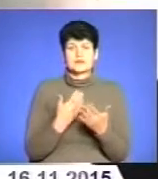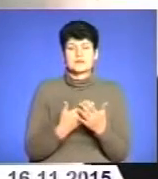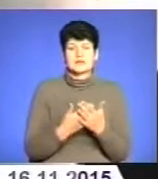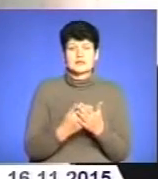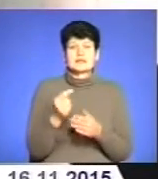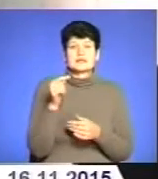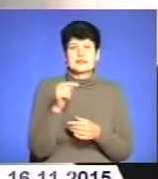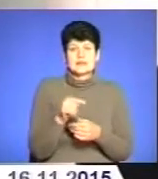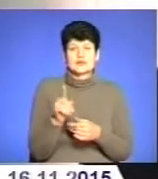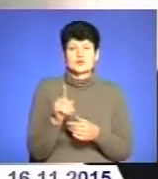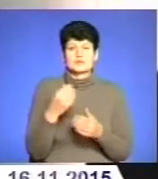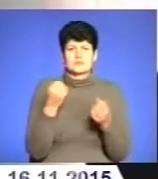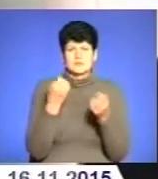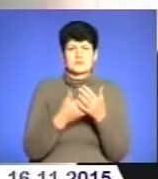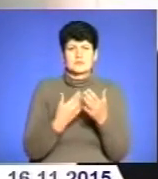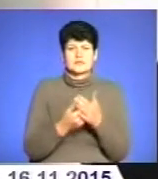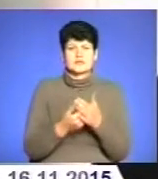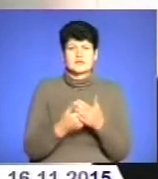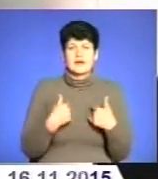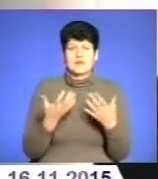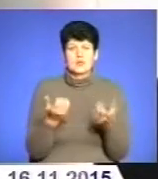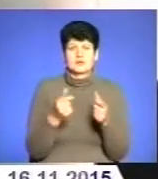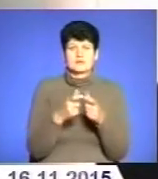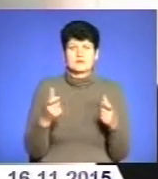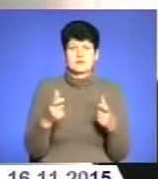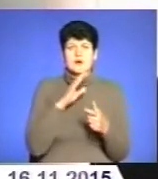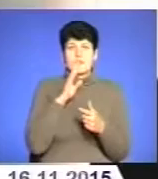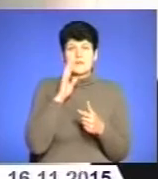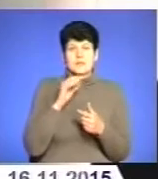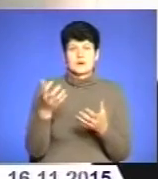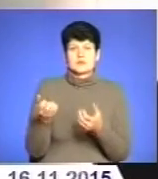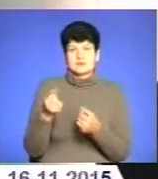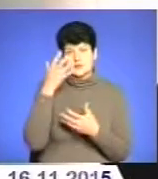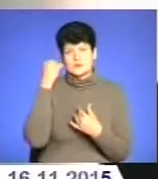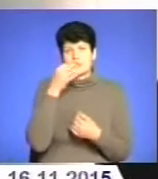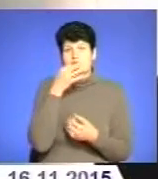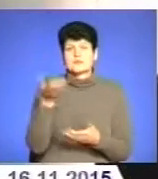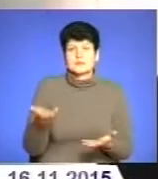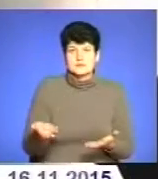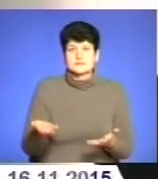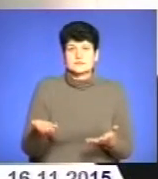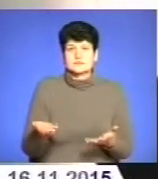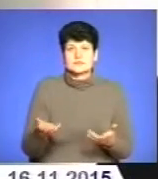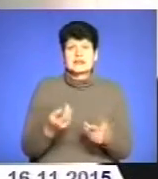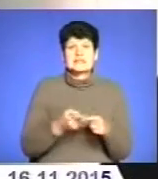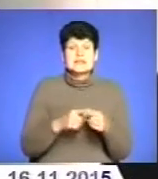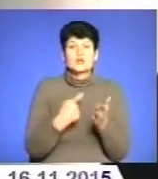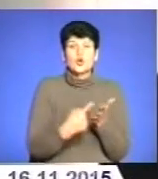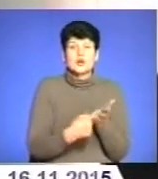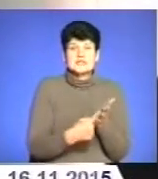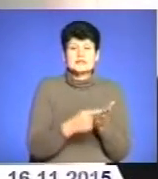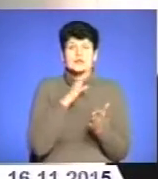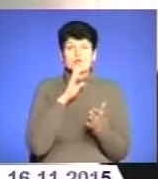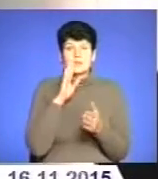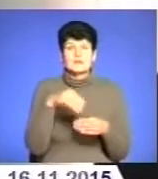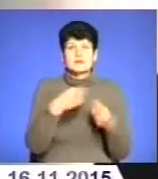же приклад елементарного сповістку я її не отримав, але мама отримала, забула про неї сказати. Це доказати про те, що мама вручила